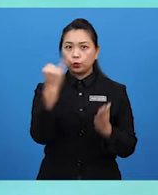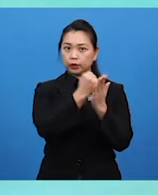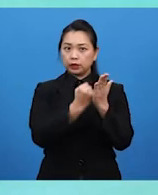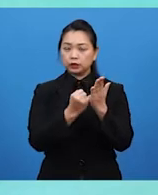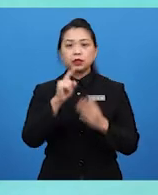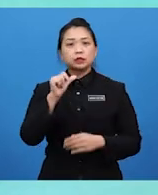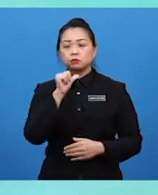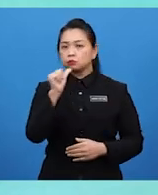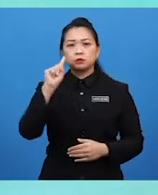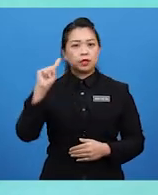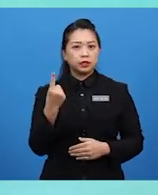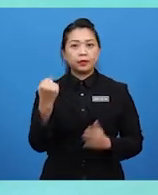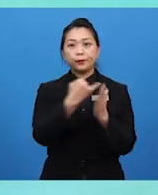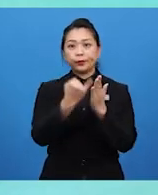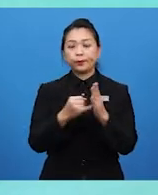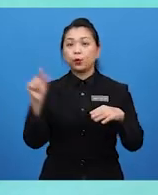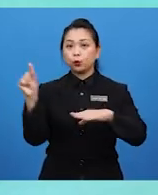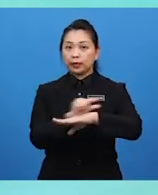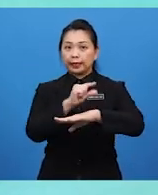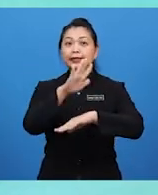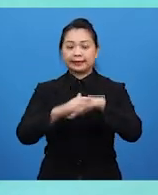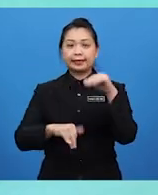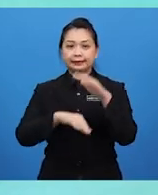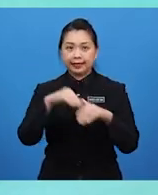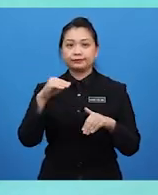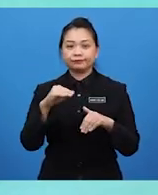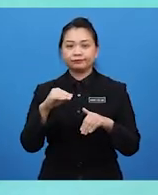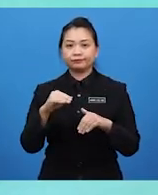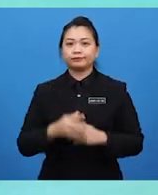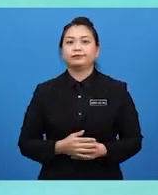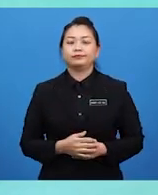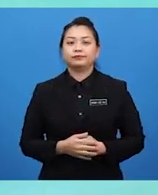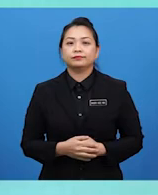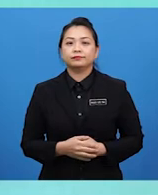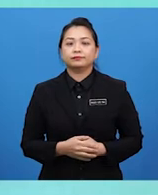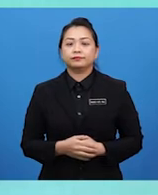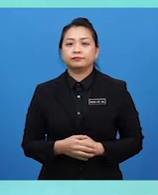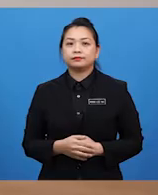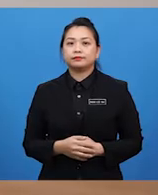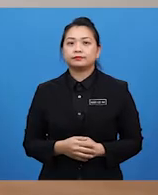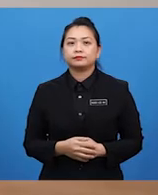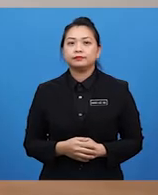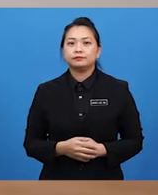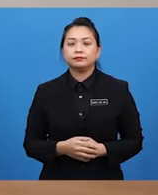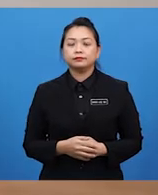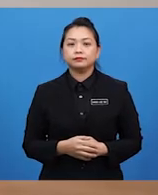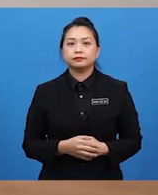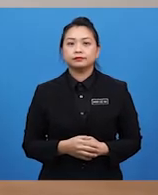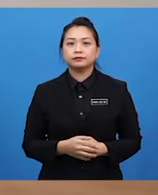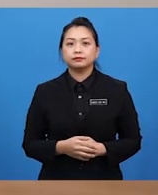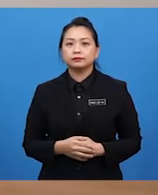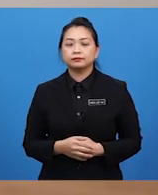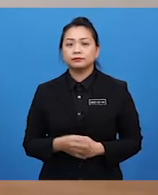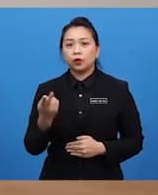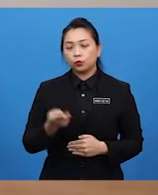melukis tidak hanya melukis menggunakan tangan saja. Betul kan, Cikgu Arief? Ya, betul, Cikgu Dons.